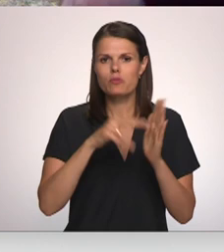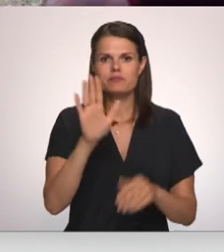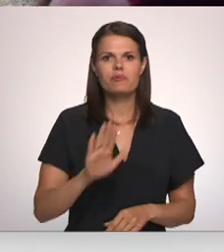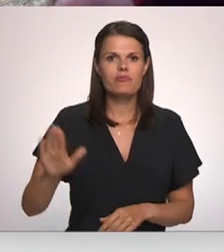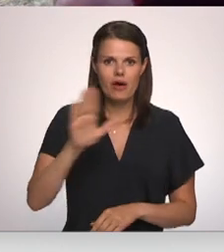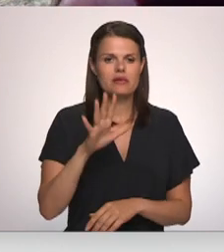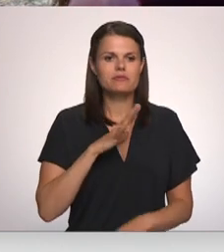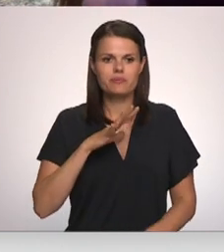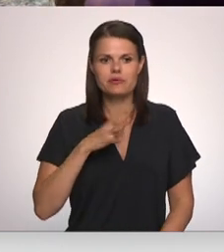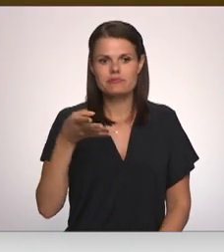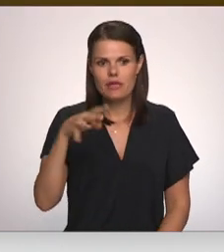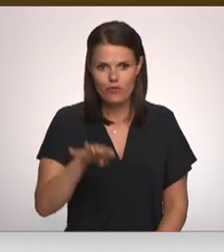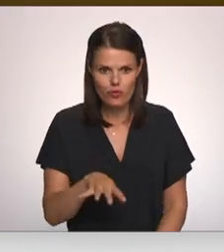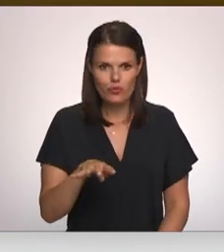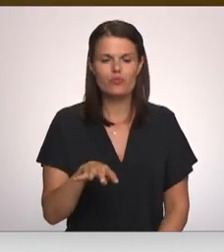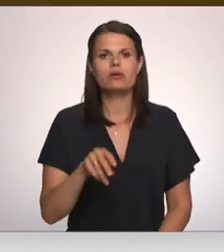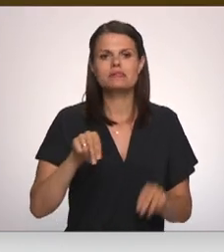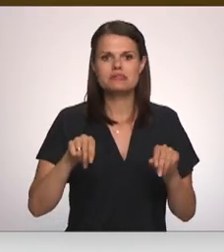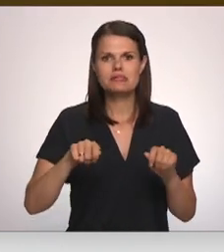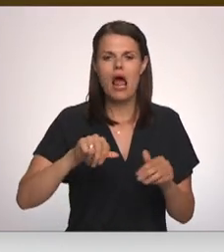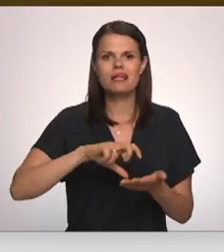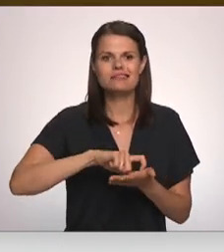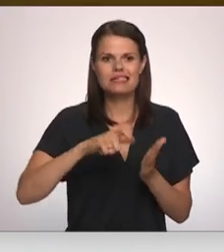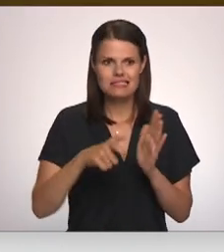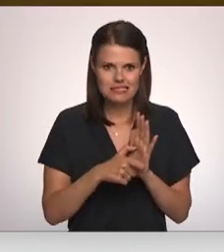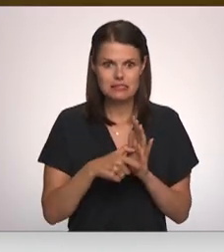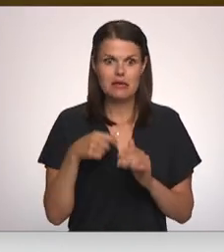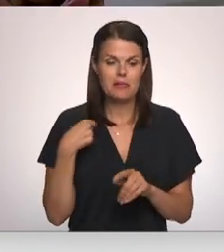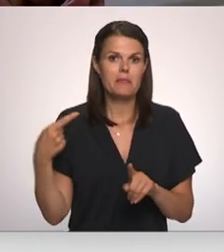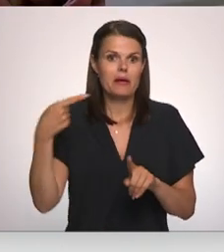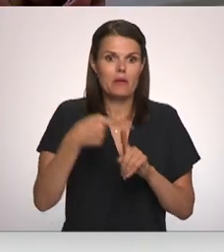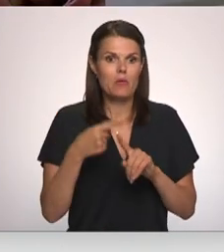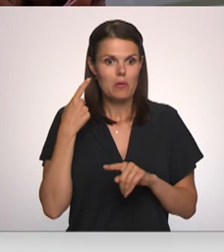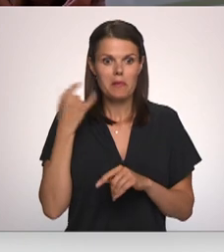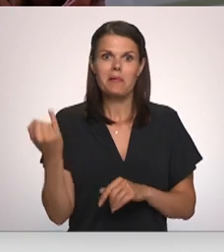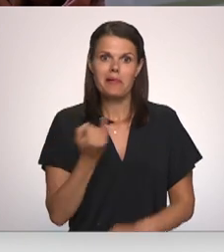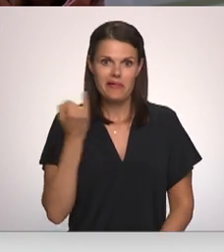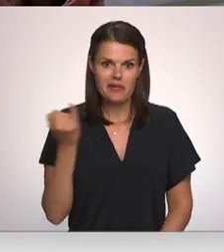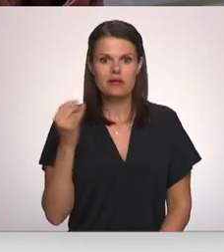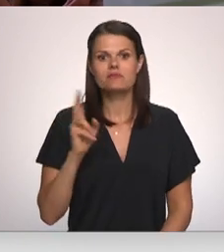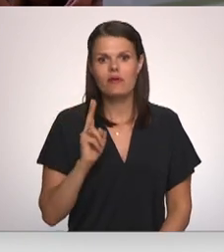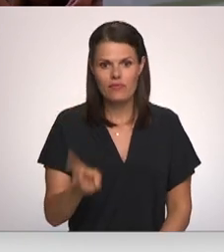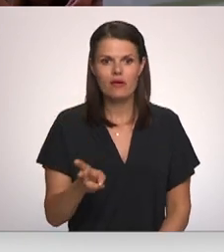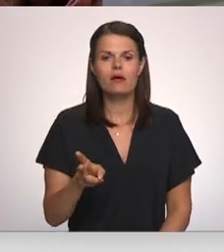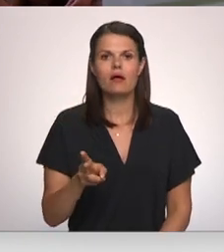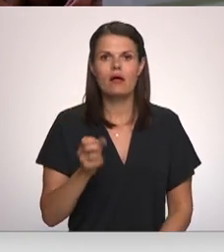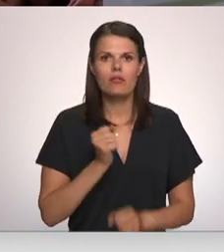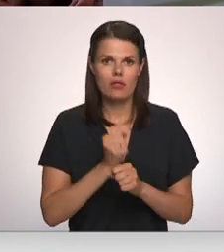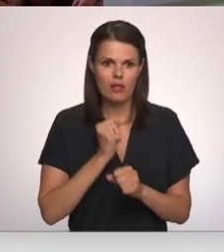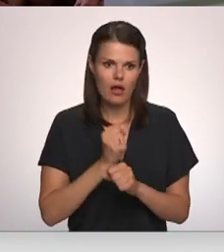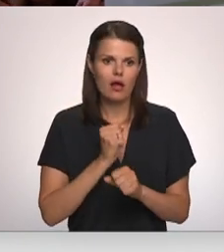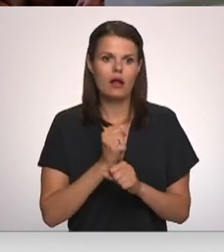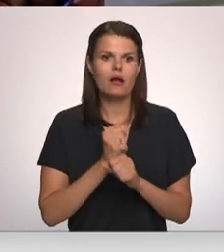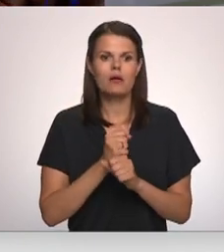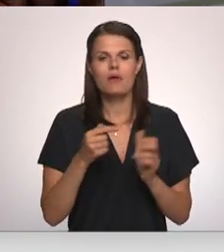bija ceturtē vietā. Pār sals īstabu es dzirdu pirmu reizi un vispār interesanti, kā darbojas,